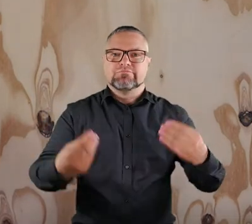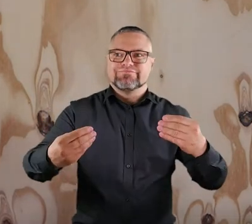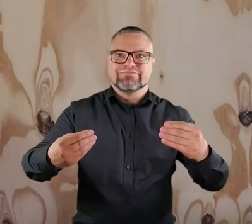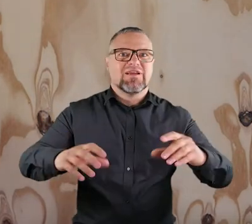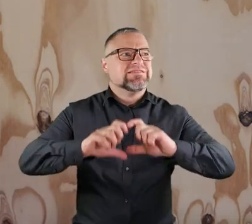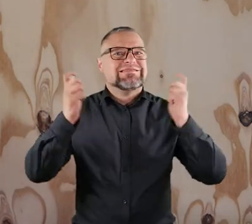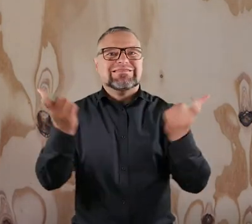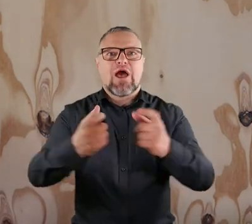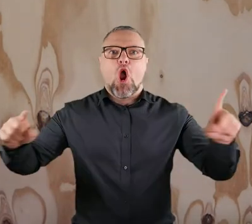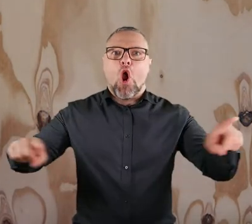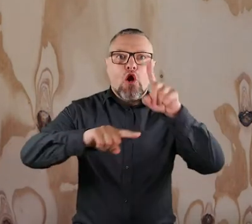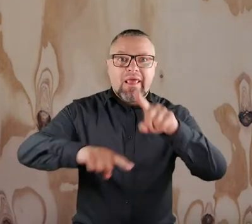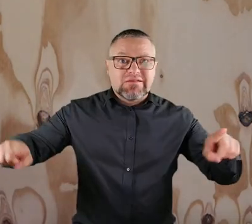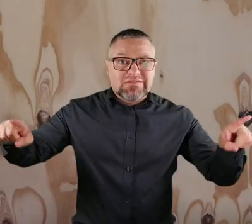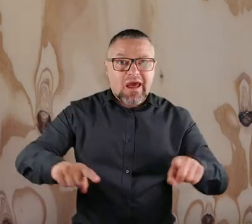prostu orkiestrą.